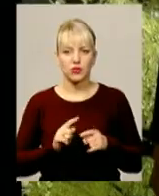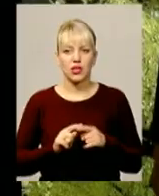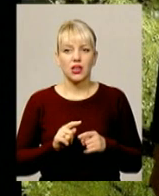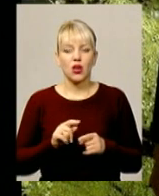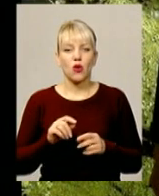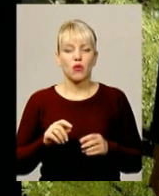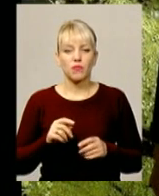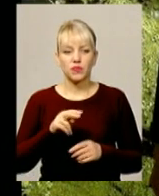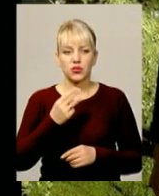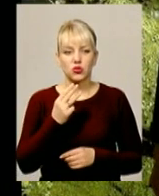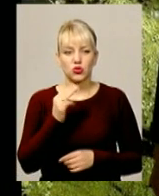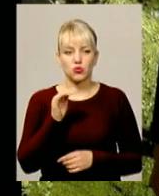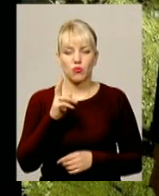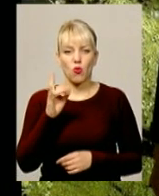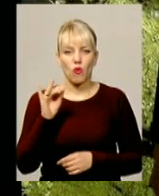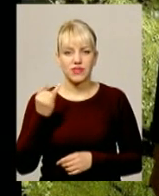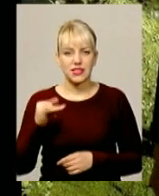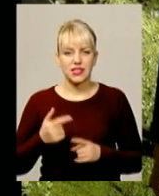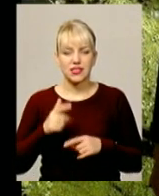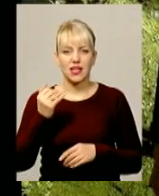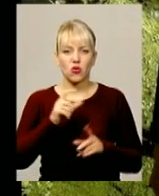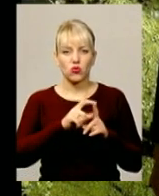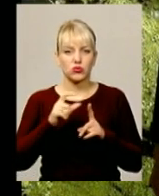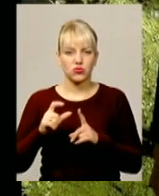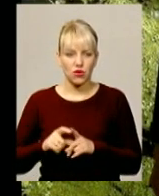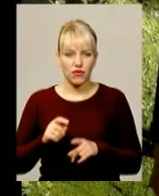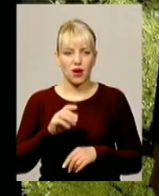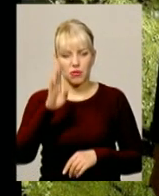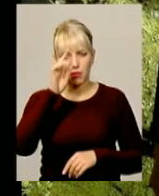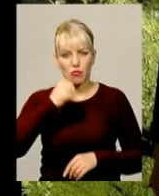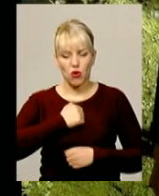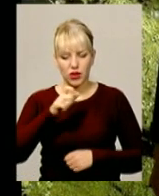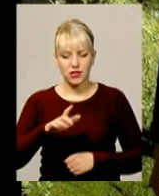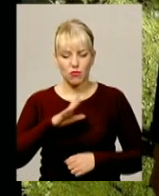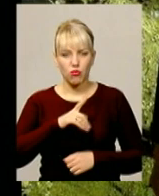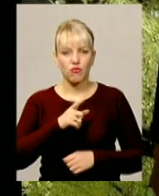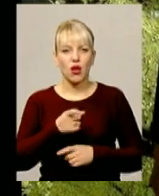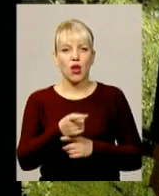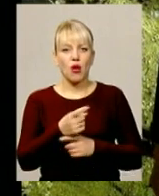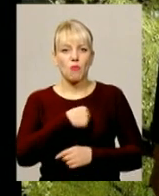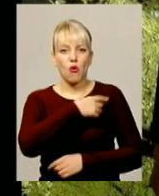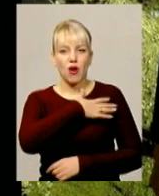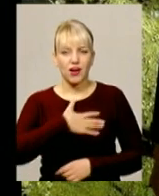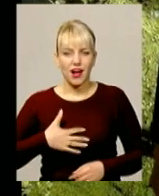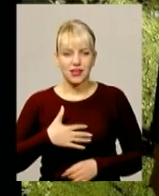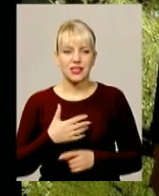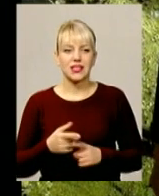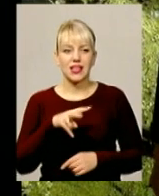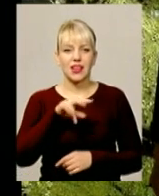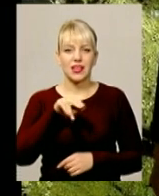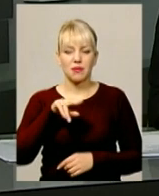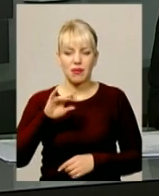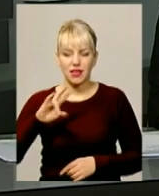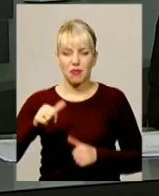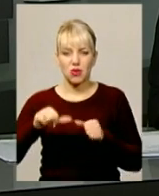учасникам АТО Володимир Шрубковський. За його словами, боєць Юрій Кушнір був поранений снайпером у липні минулого року в Мар'янці Донецької